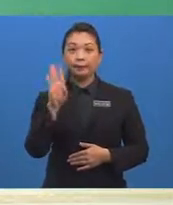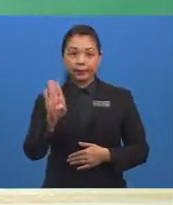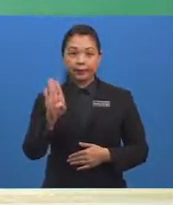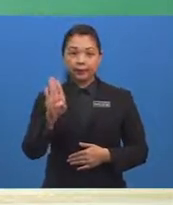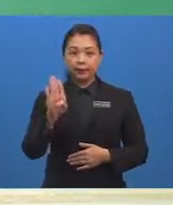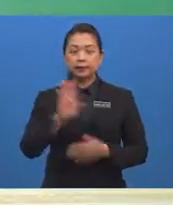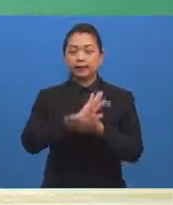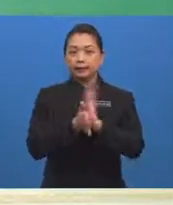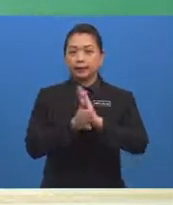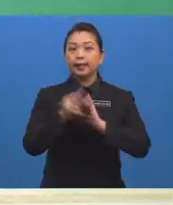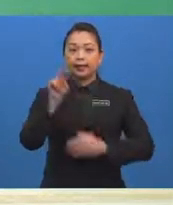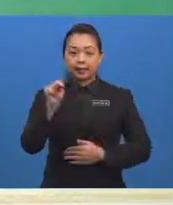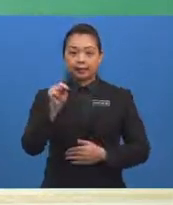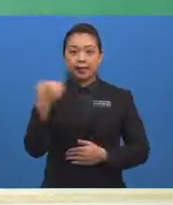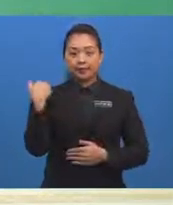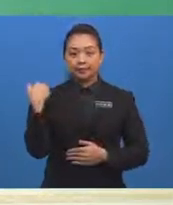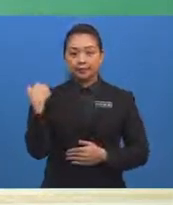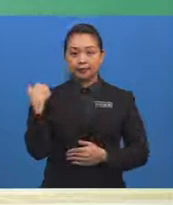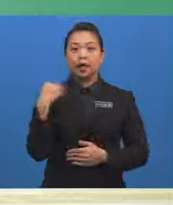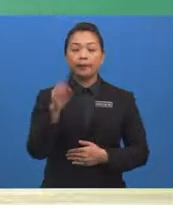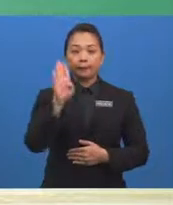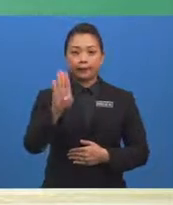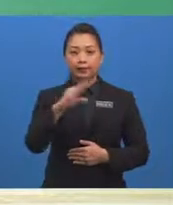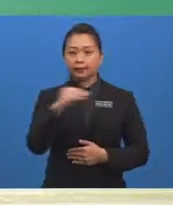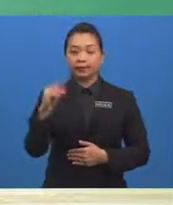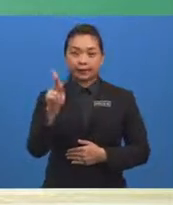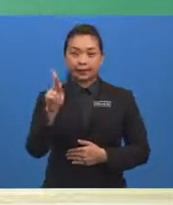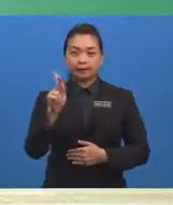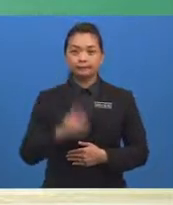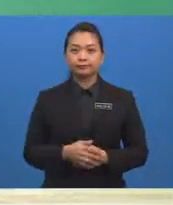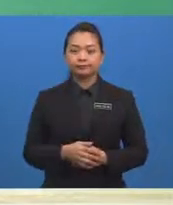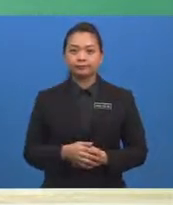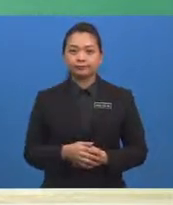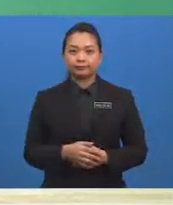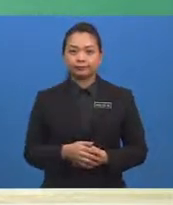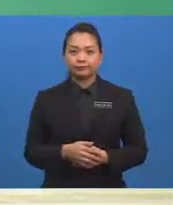peristiwa N diwakili oleh pakej B dan K